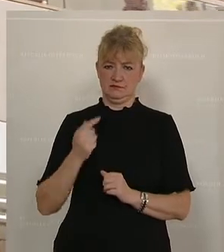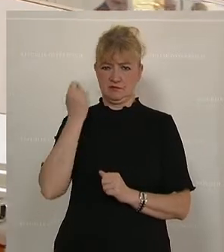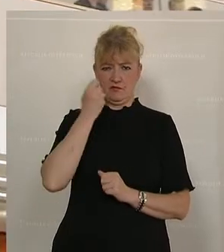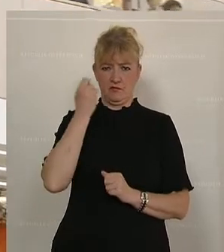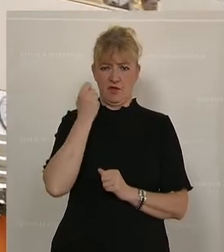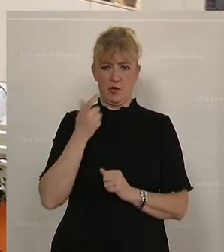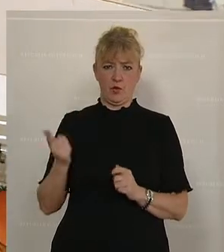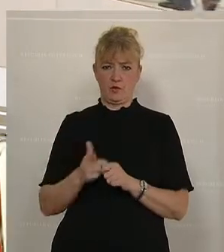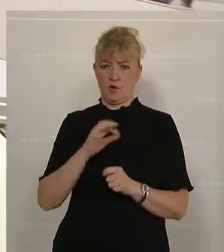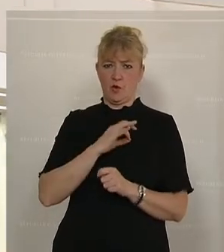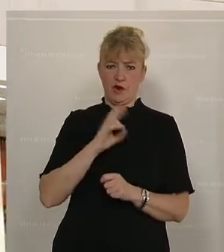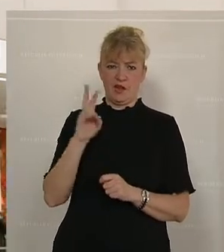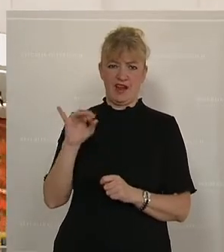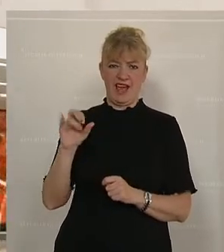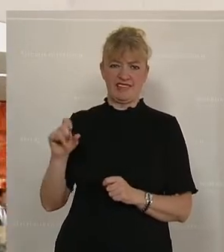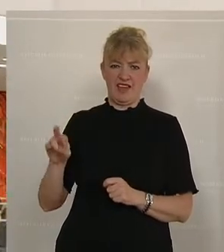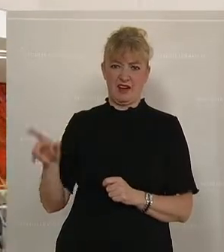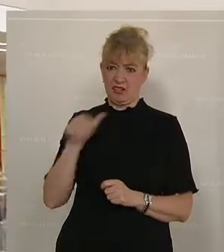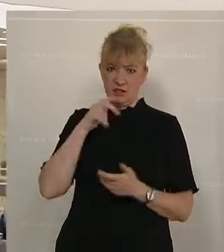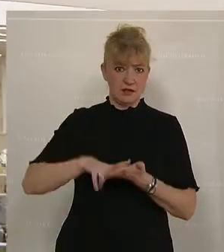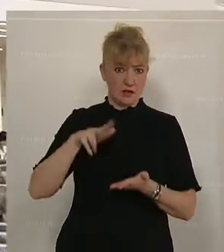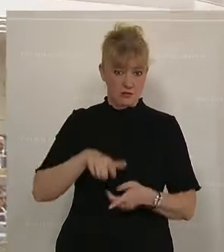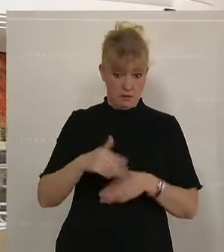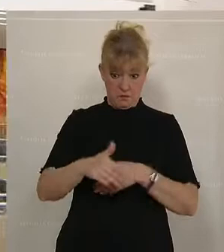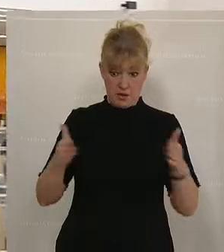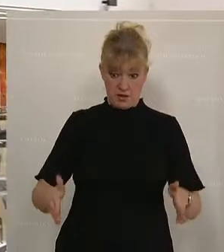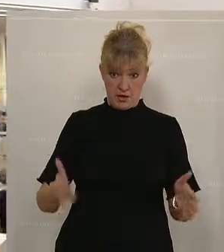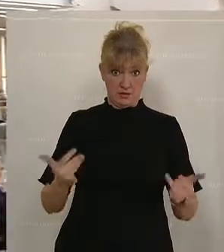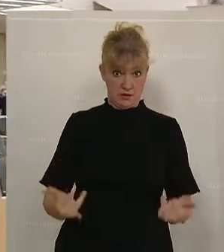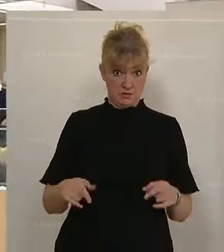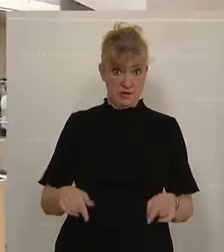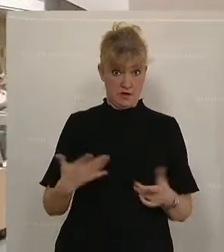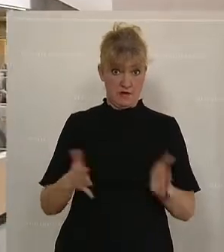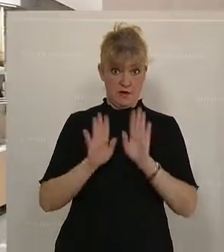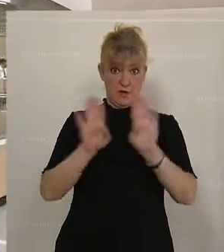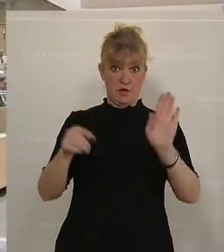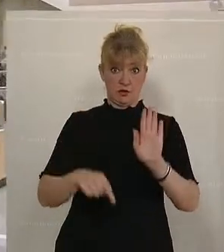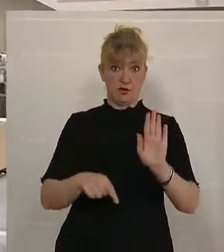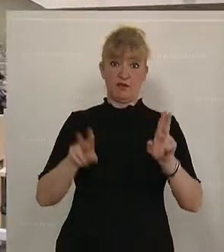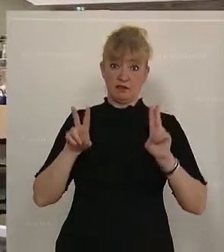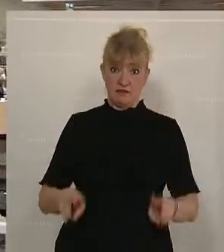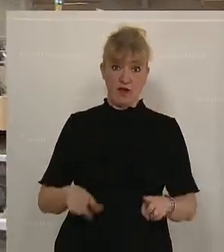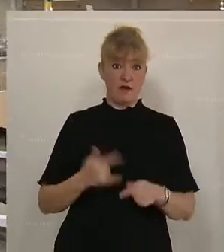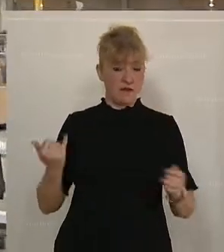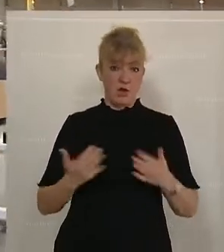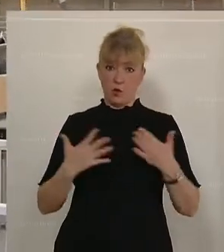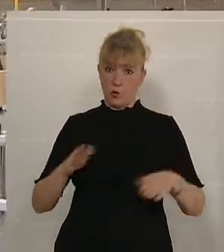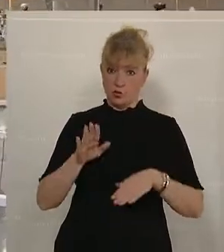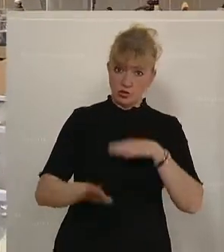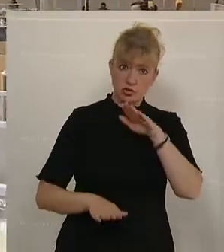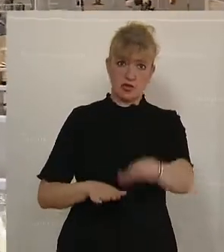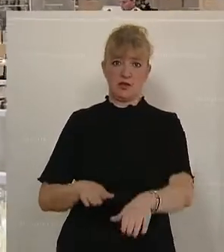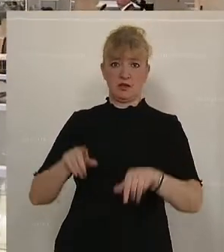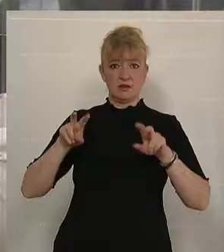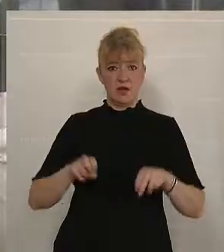Krainer, dass Sie nicht anerkennen, dass mit diesem Paket, das wir hier geschnürt haben und vorgestellt haben, tatsächlich ein Meilenstein passiert in der